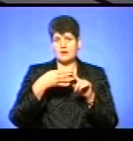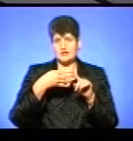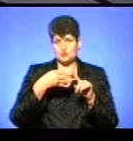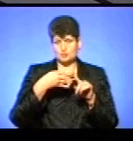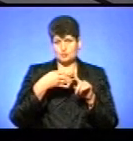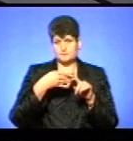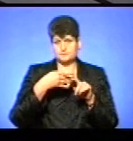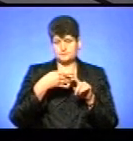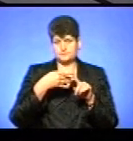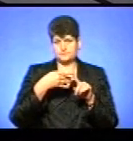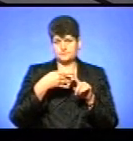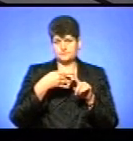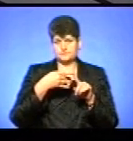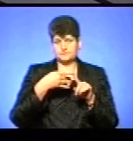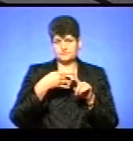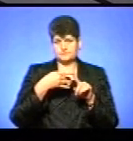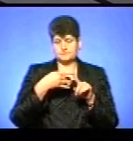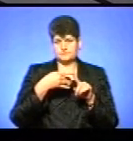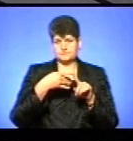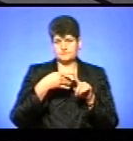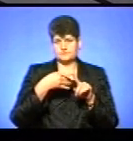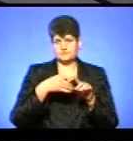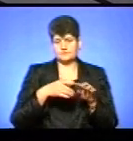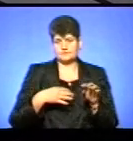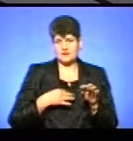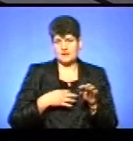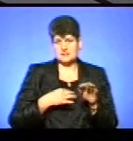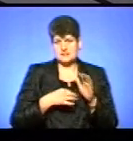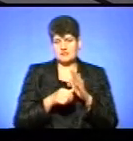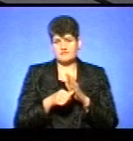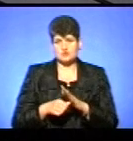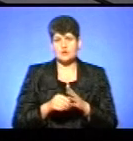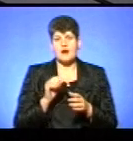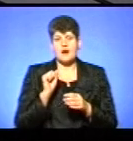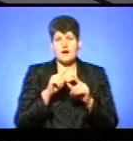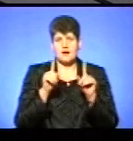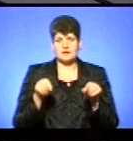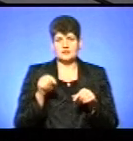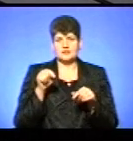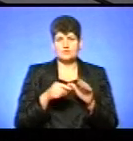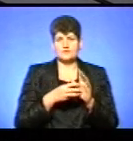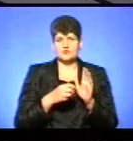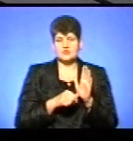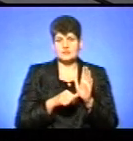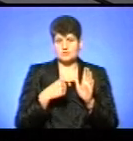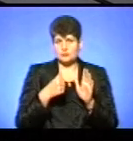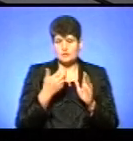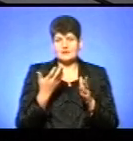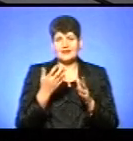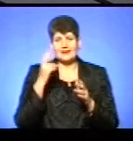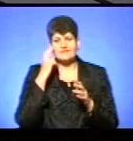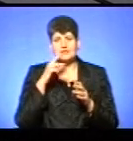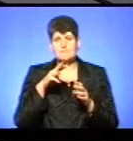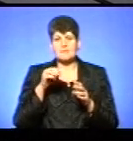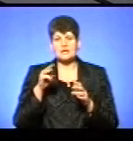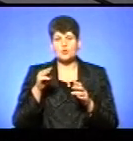зневажено акт 1686 році, у зв'язку з яким Київська метрополія